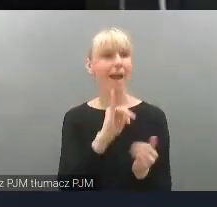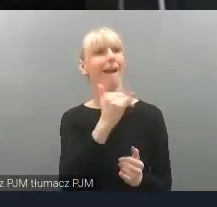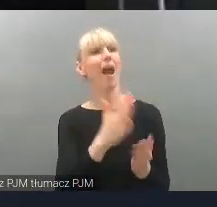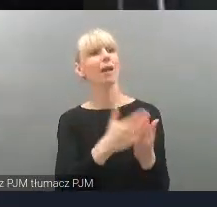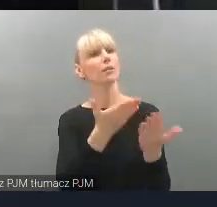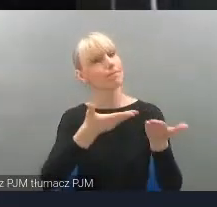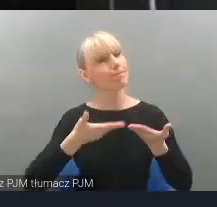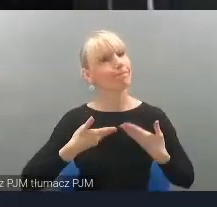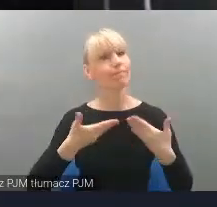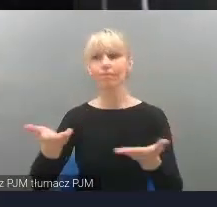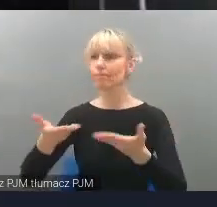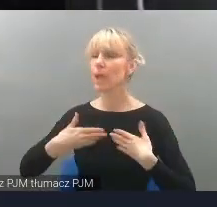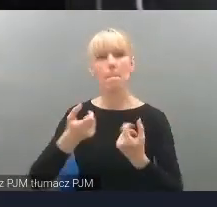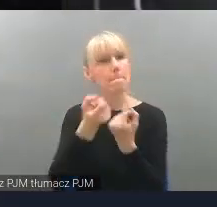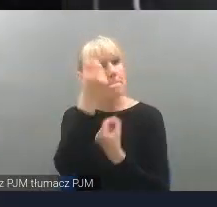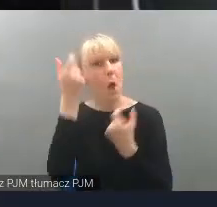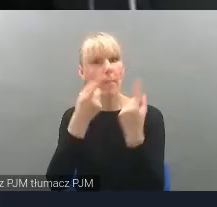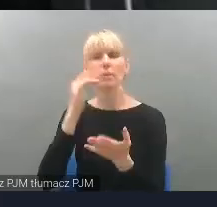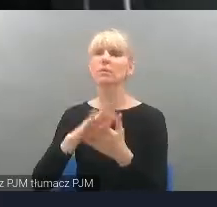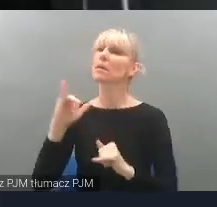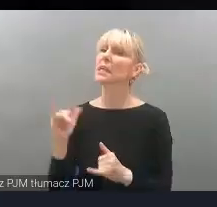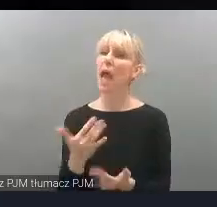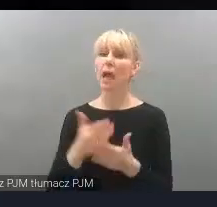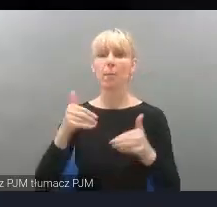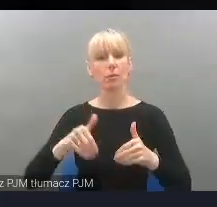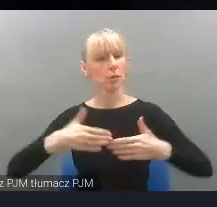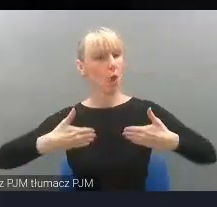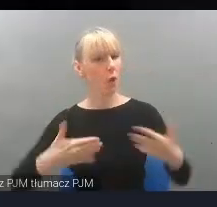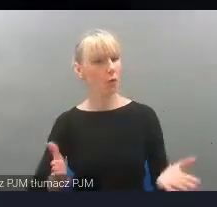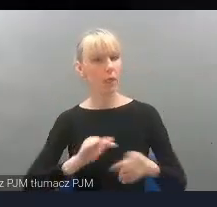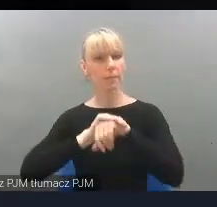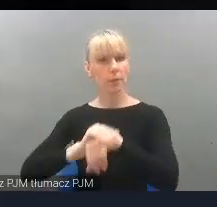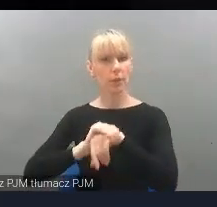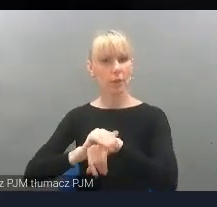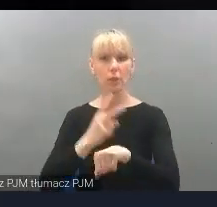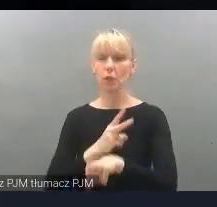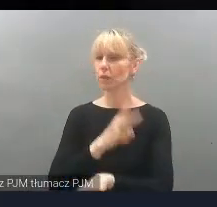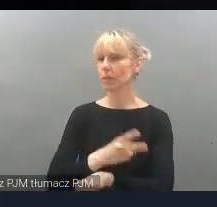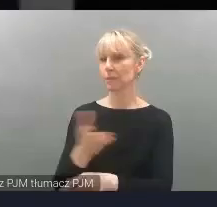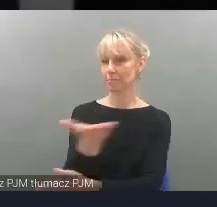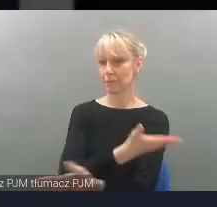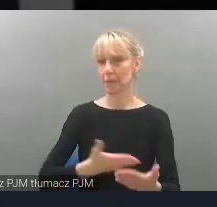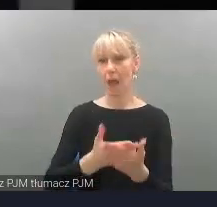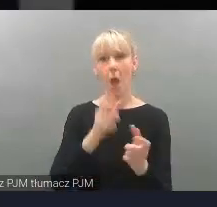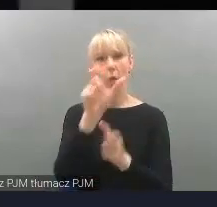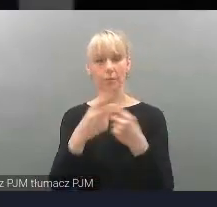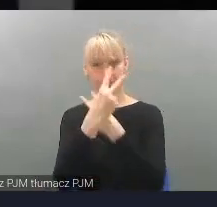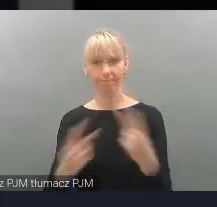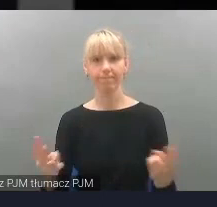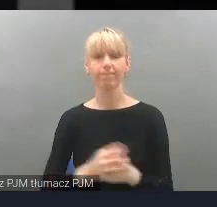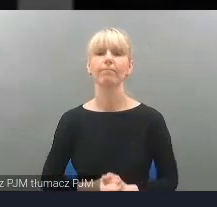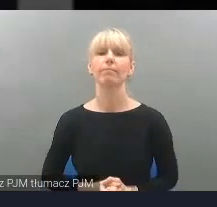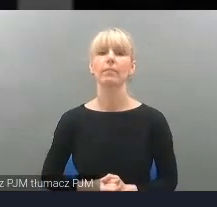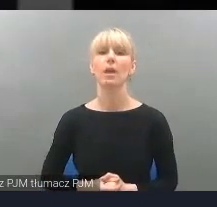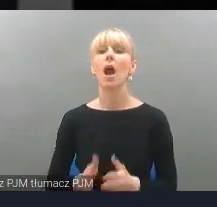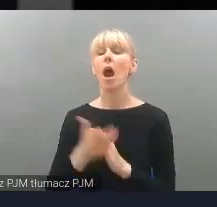każdy pomysł, jak możemy być bardziej przyjaźni, bardziej otwarcie i dostępni dla naszych zwiedzających. W Muzeum COP w